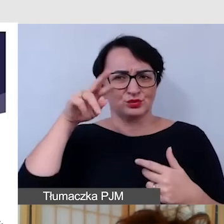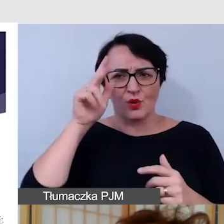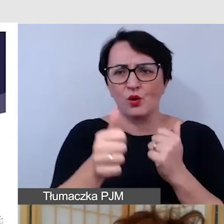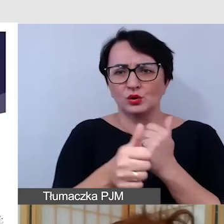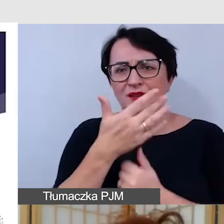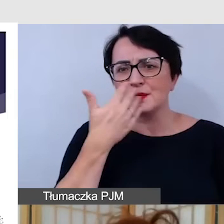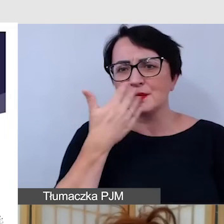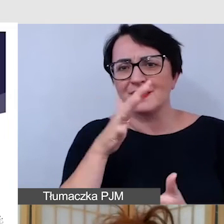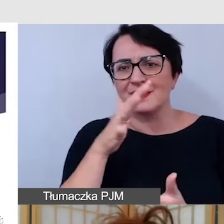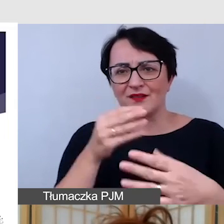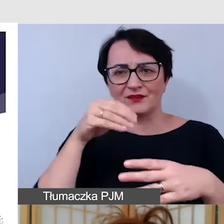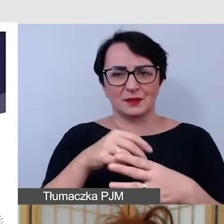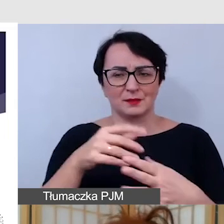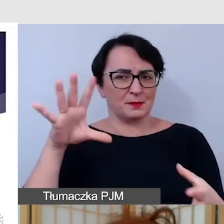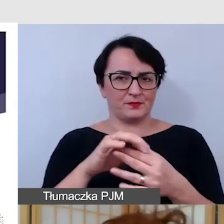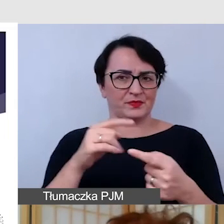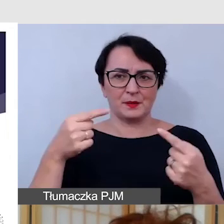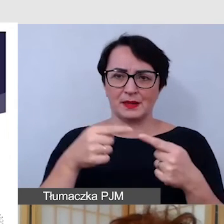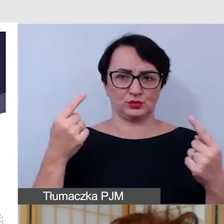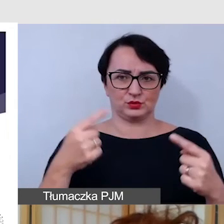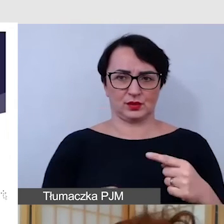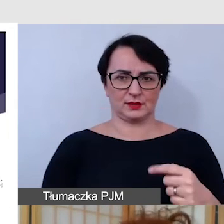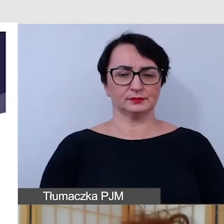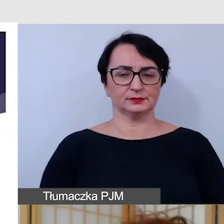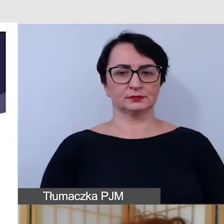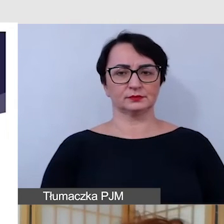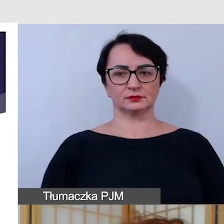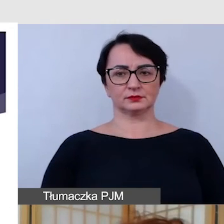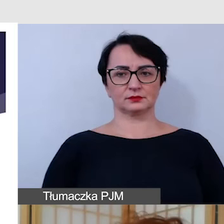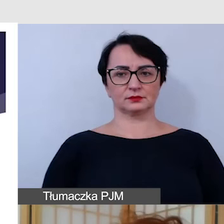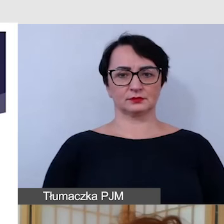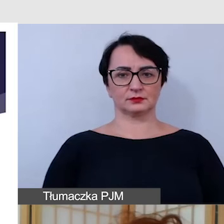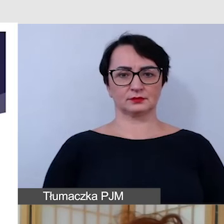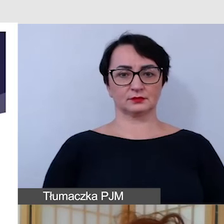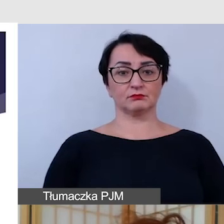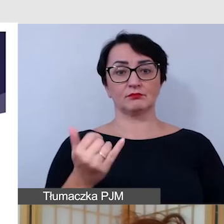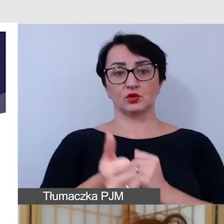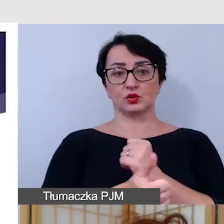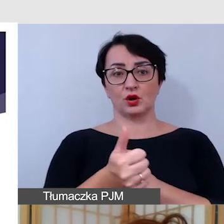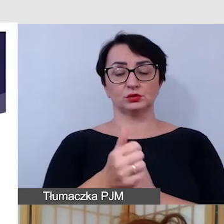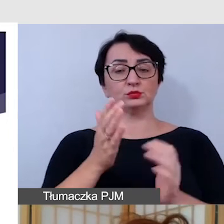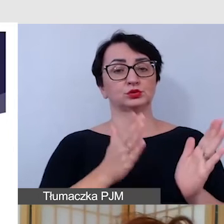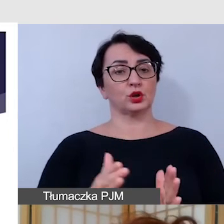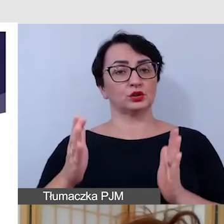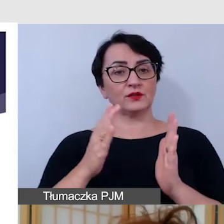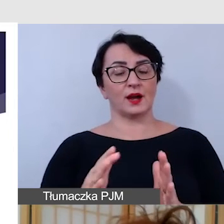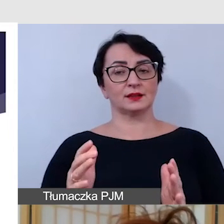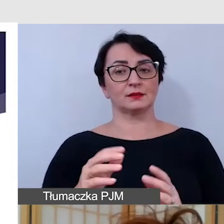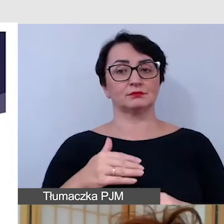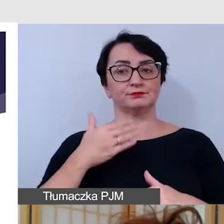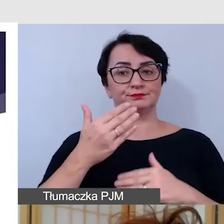do treści, które są zawarte w tej infografice czy w plakacie. Jeżeli chodzi o przygotowanie, proszę Państwa,